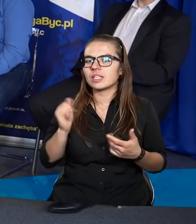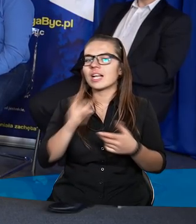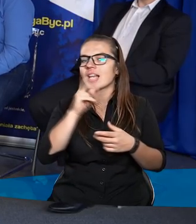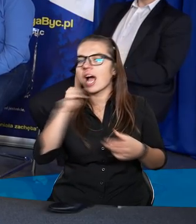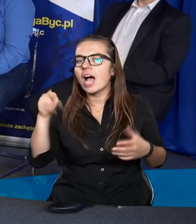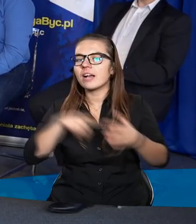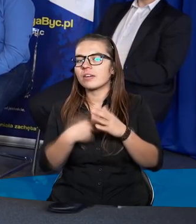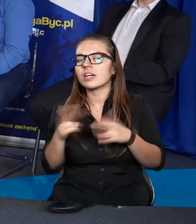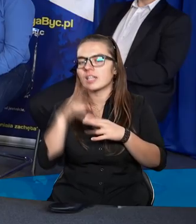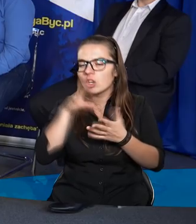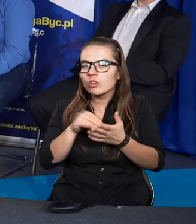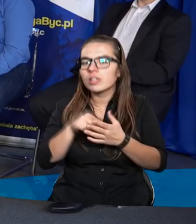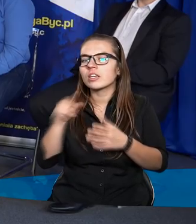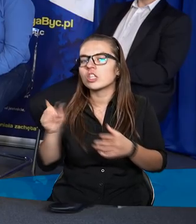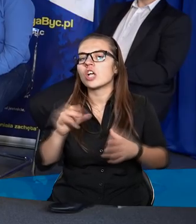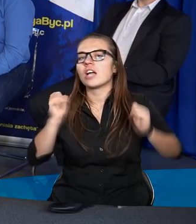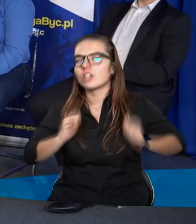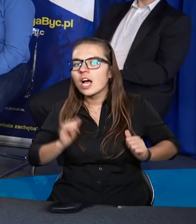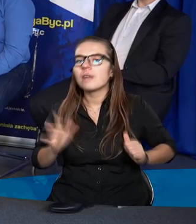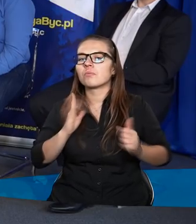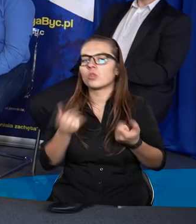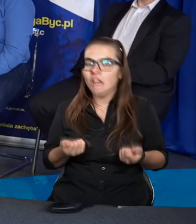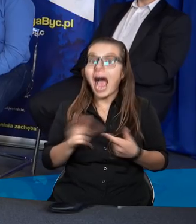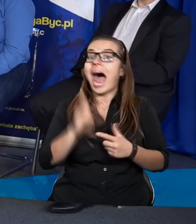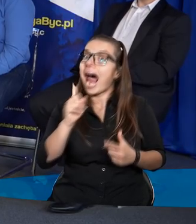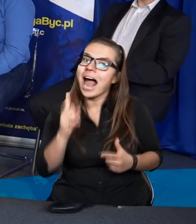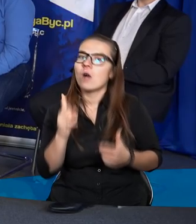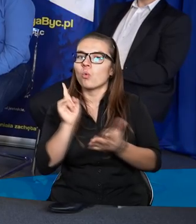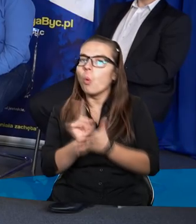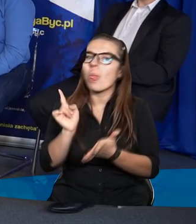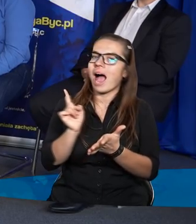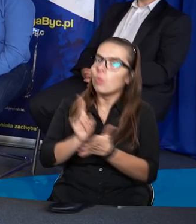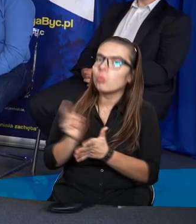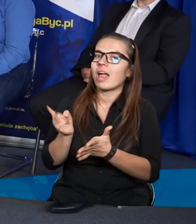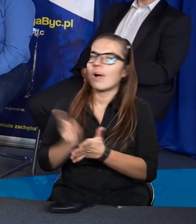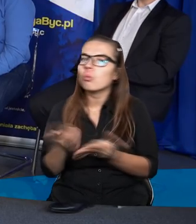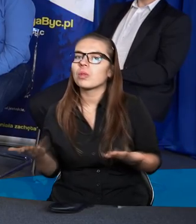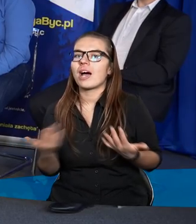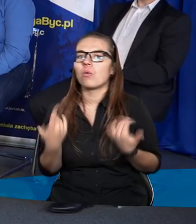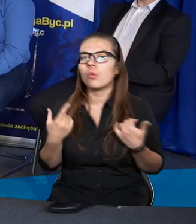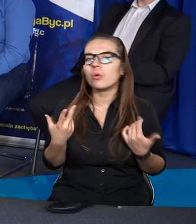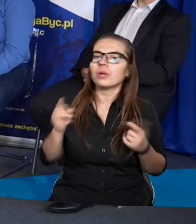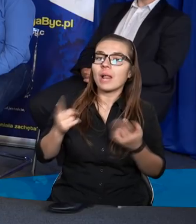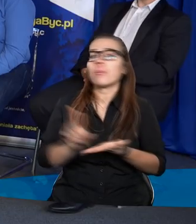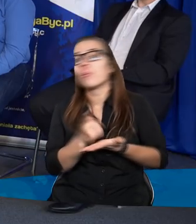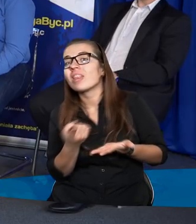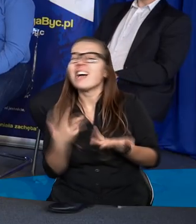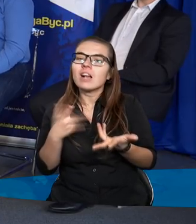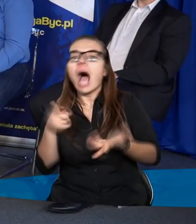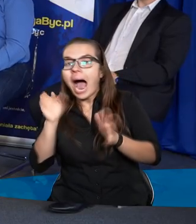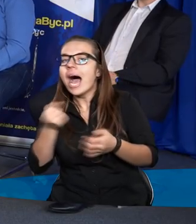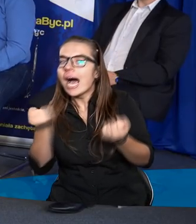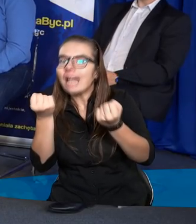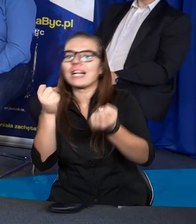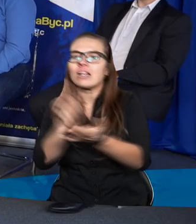I za każdym razem, kiedy doświadczamy, że czekaliśmy, było ciężko, ale jednak Bóg wcale od nas nie zapomniał, to daje